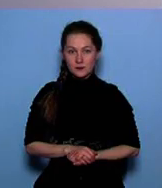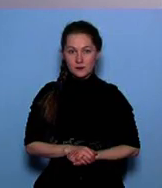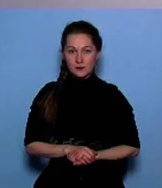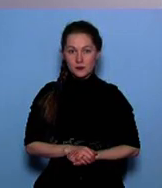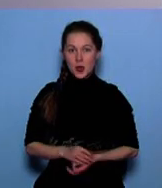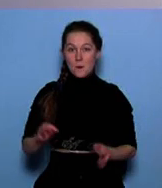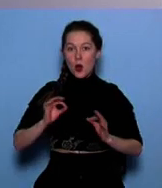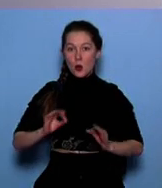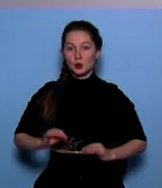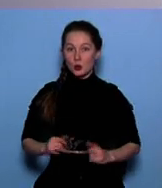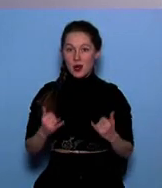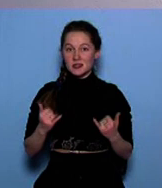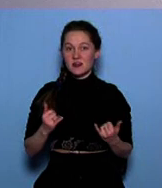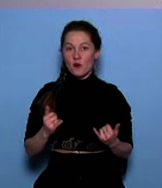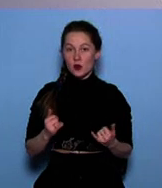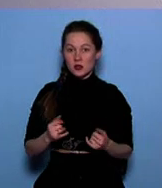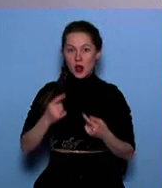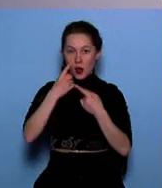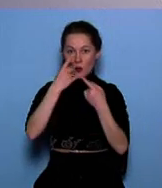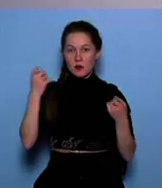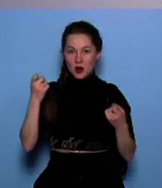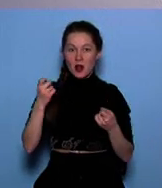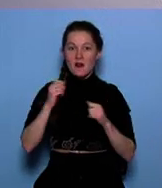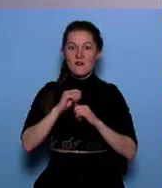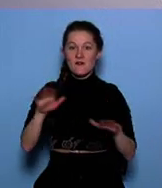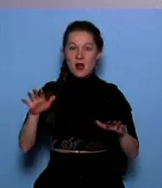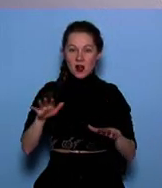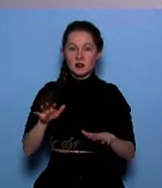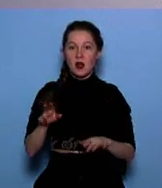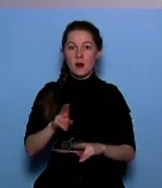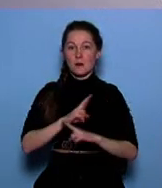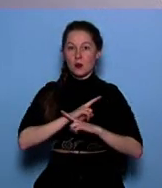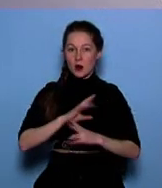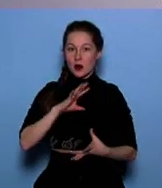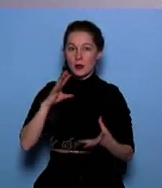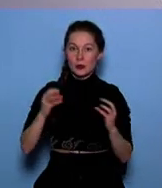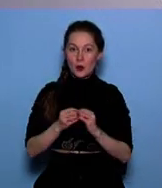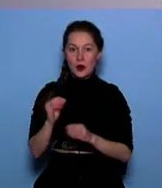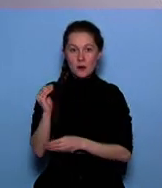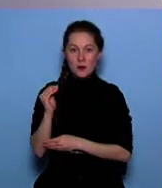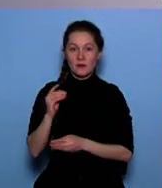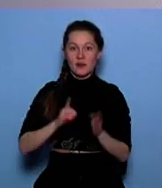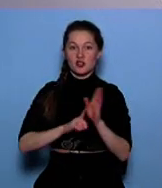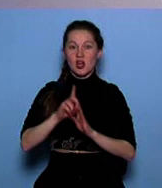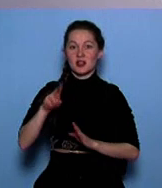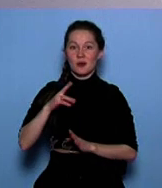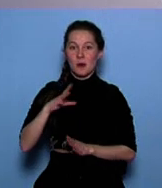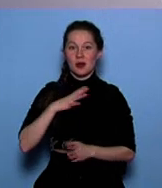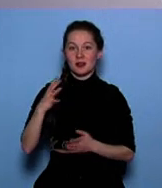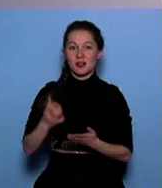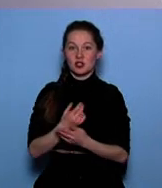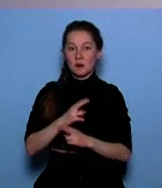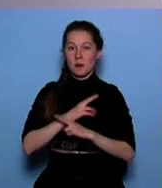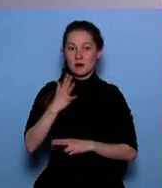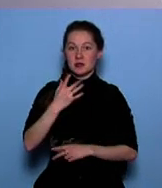Прокуратура сегодня опубликовала итоги проверки гибели мальчика в Можге. Напомню, в начале декабря в квартире были обнаружены погибшими 51